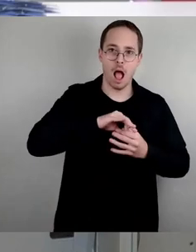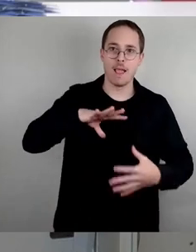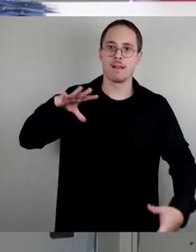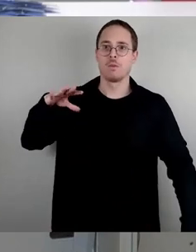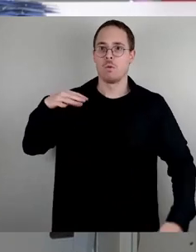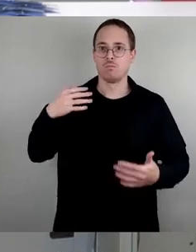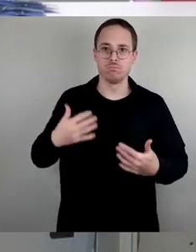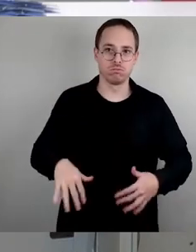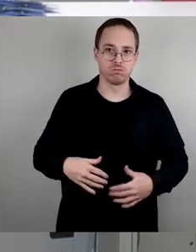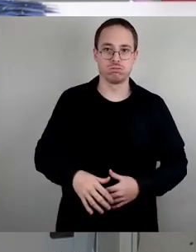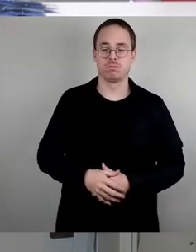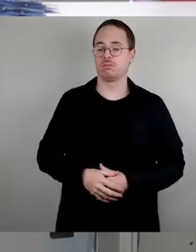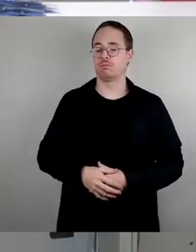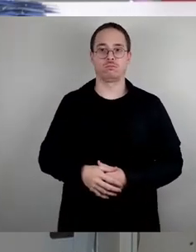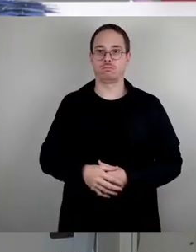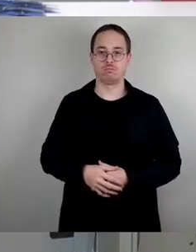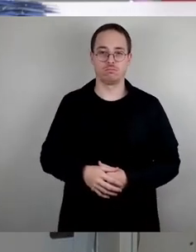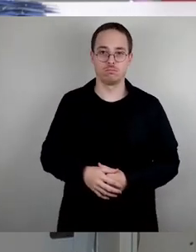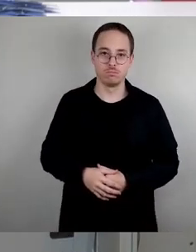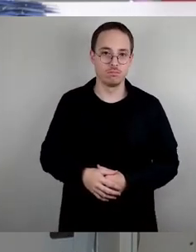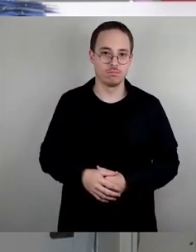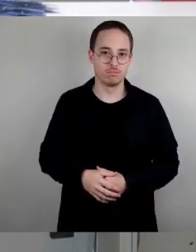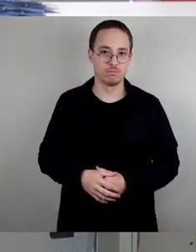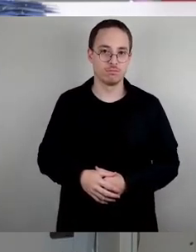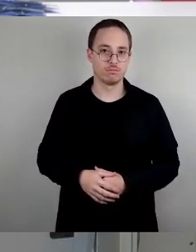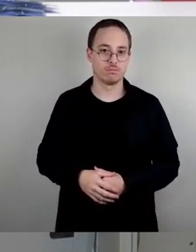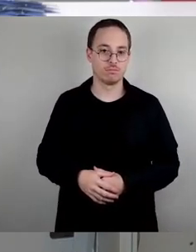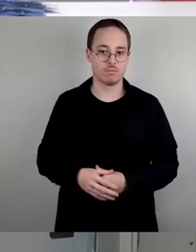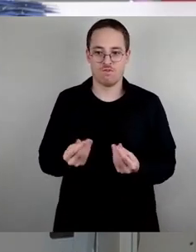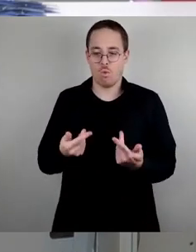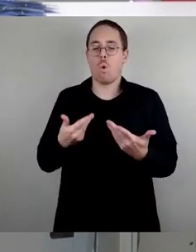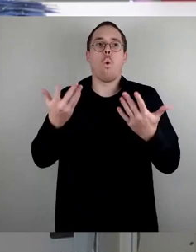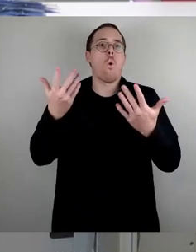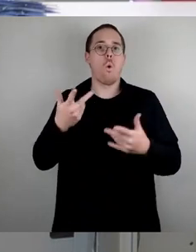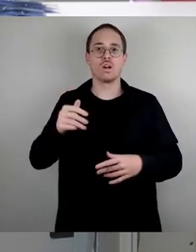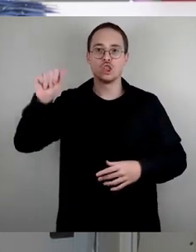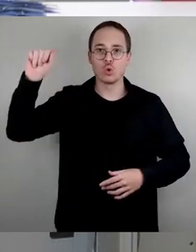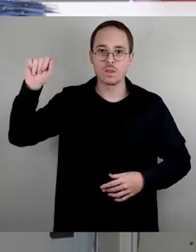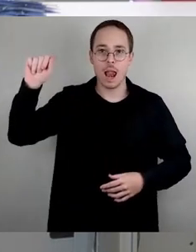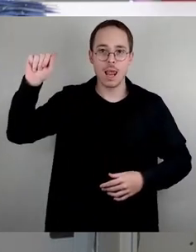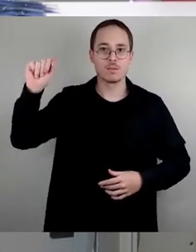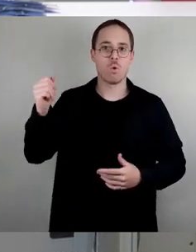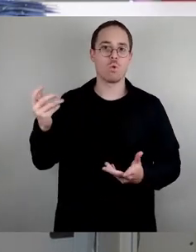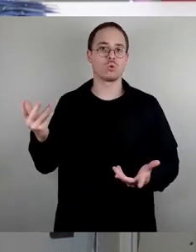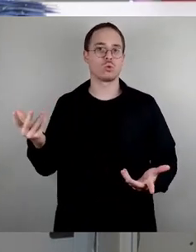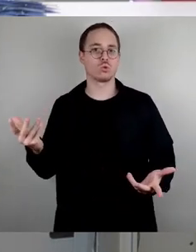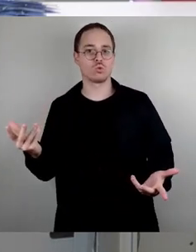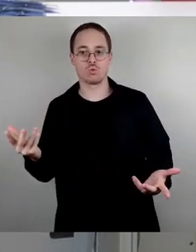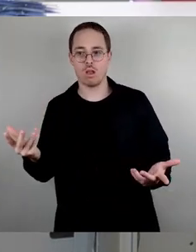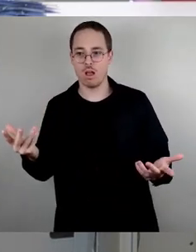genommen, als man damit eigentlich entweder den Sozialismus oder auch das Gegenteil,